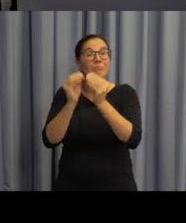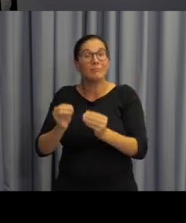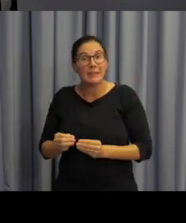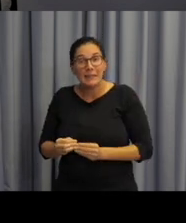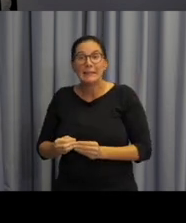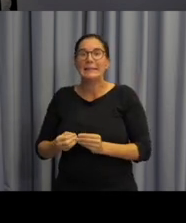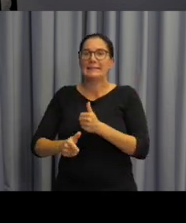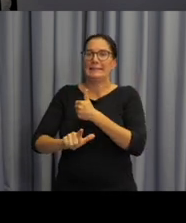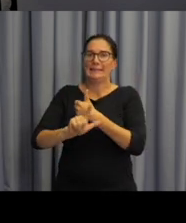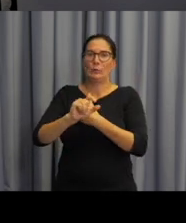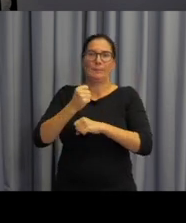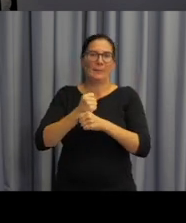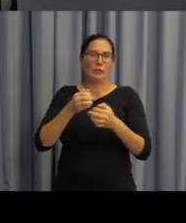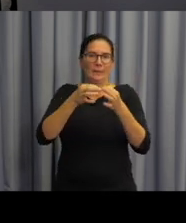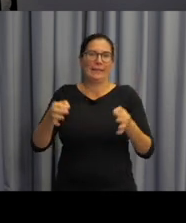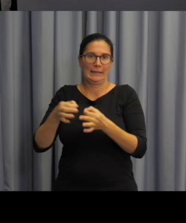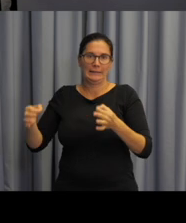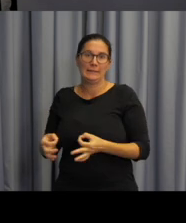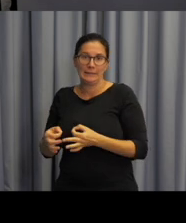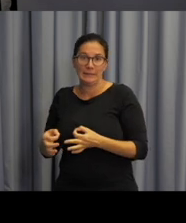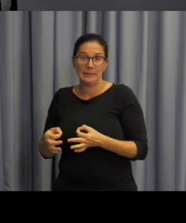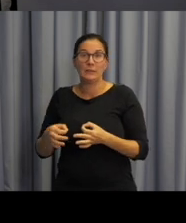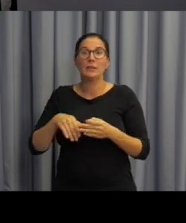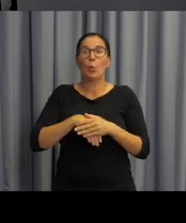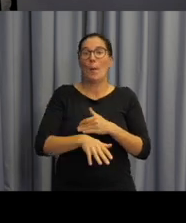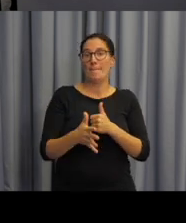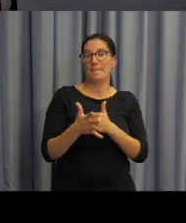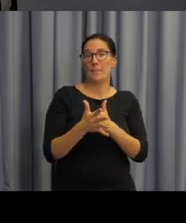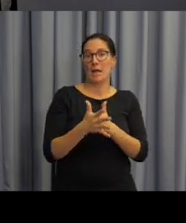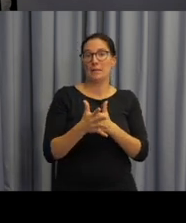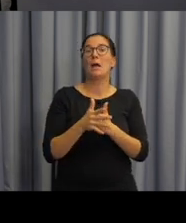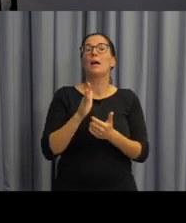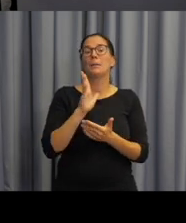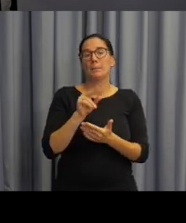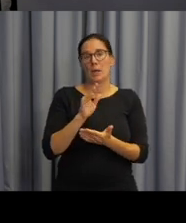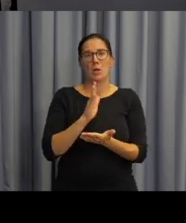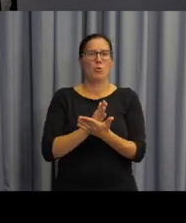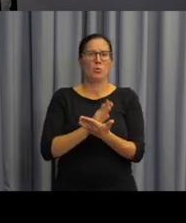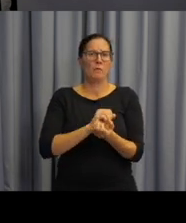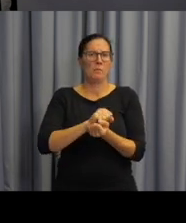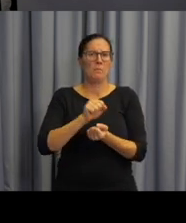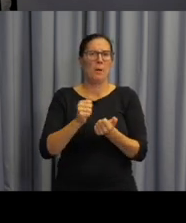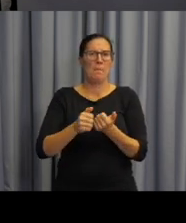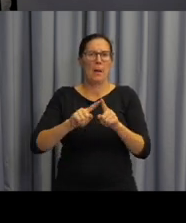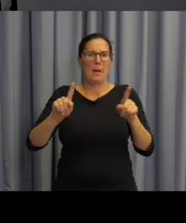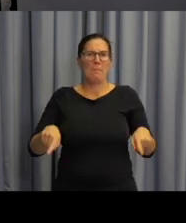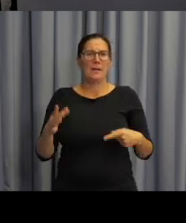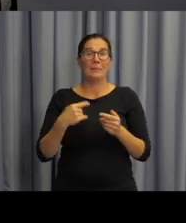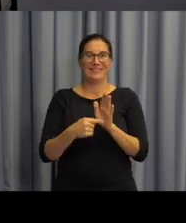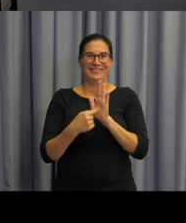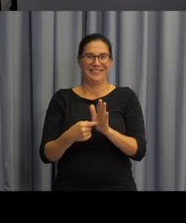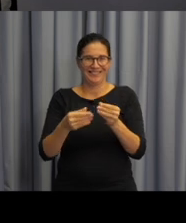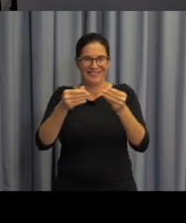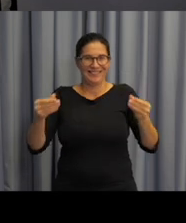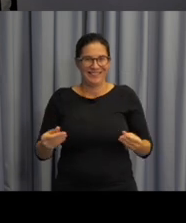sedmnáct souborů pracovních listů. 15 jich je v té těštěné podobě, tak jak jste před